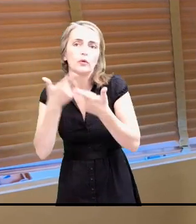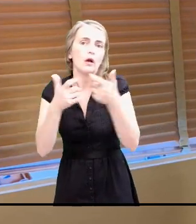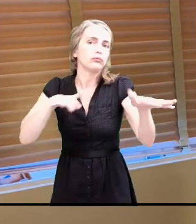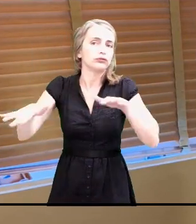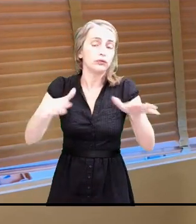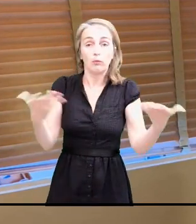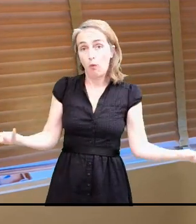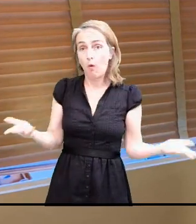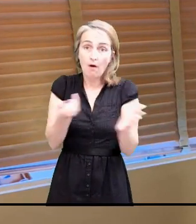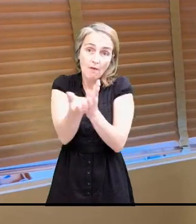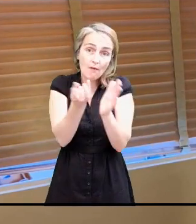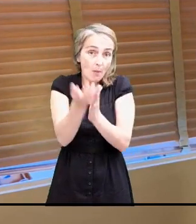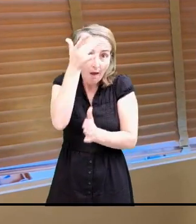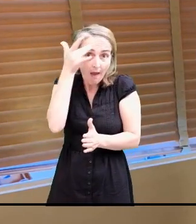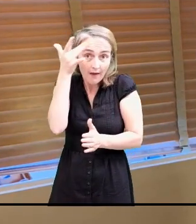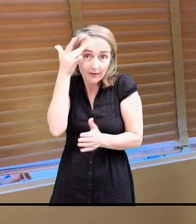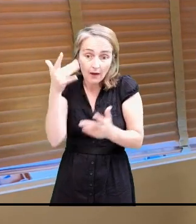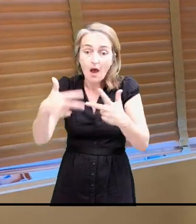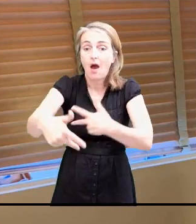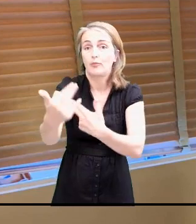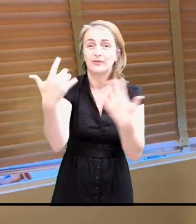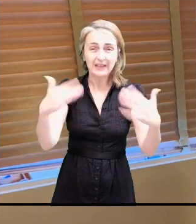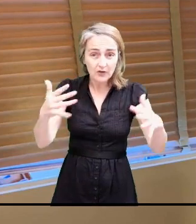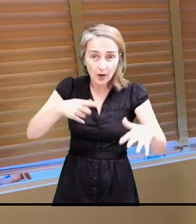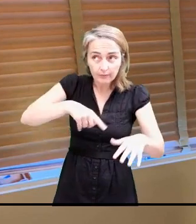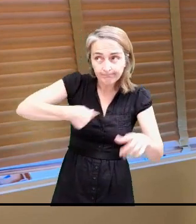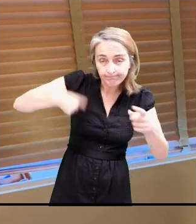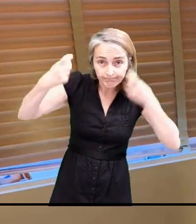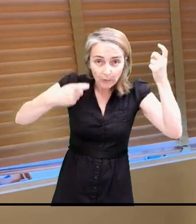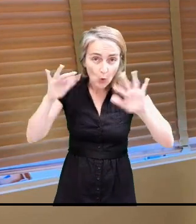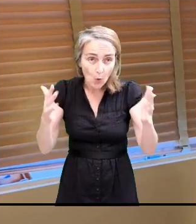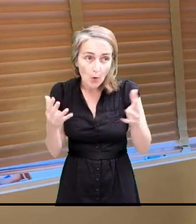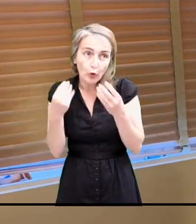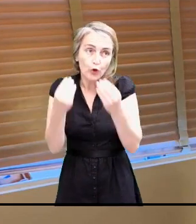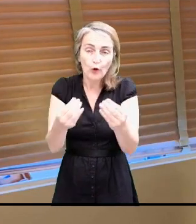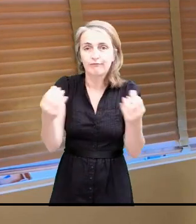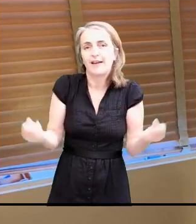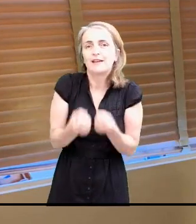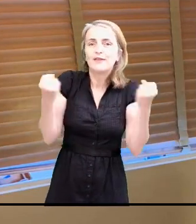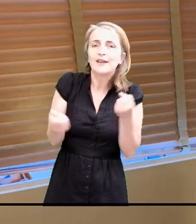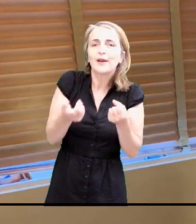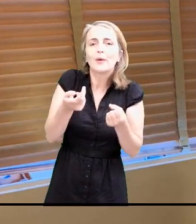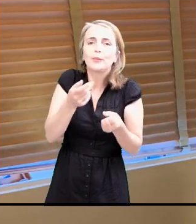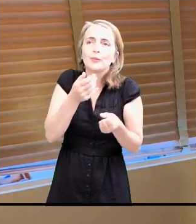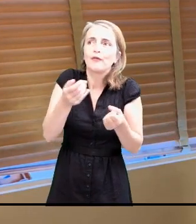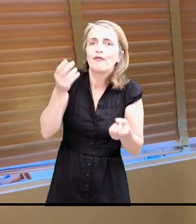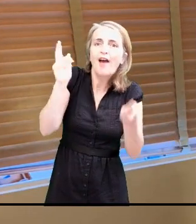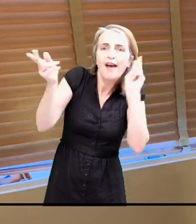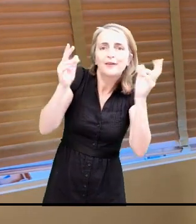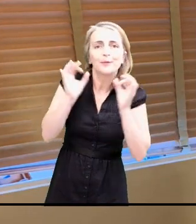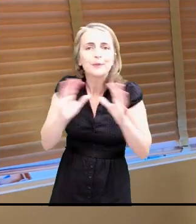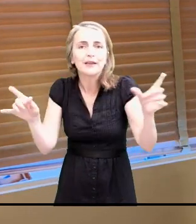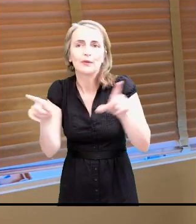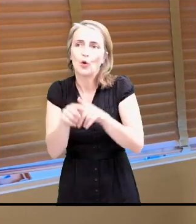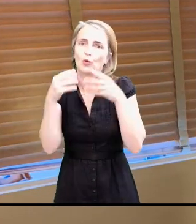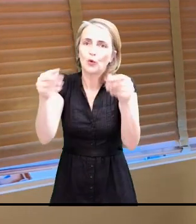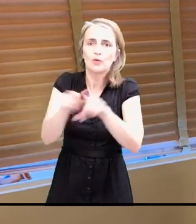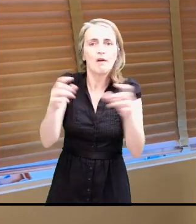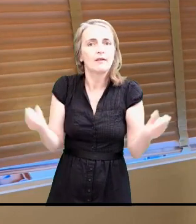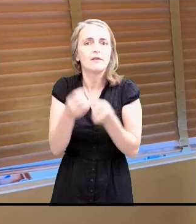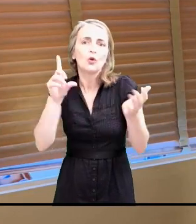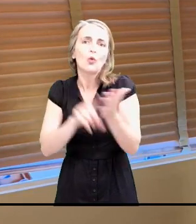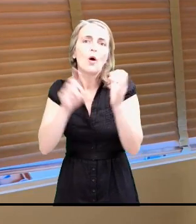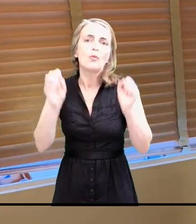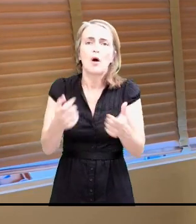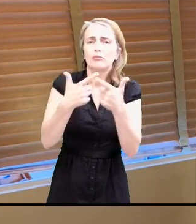été pour permettre à ce qu'on ait un petit peu d'activités festives et qu'on ait des activités de plus en plus larges, ouvertes à chacun d'entre